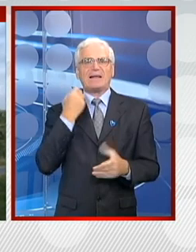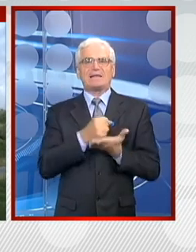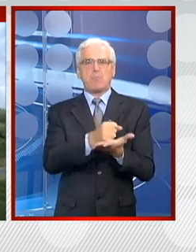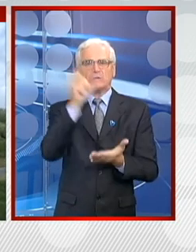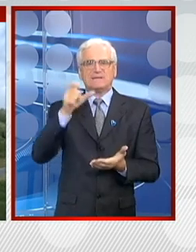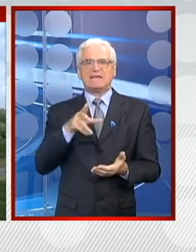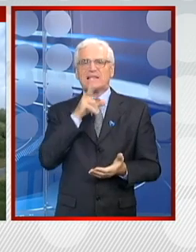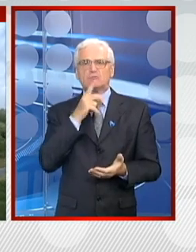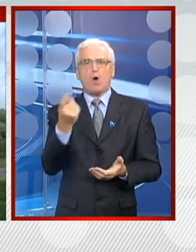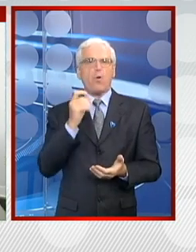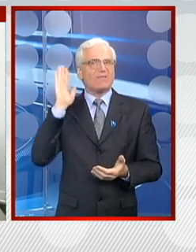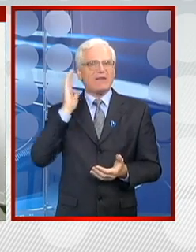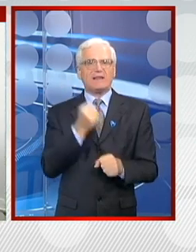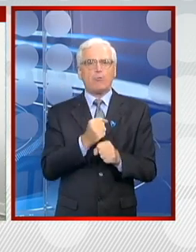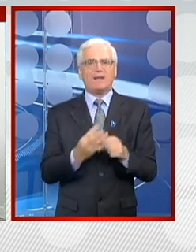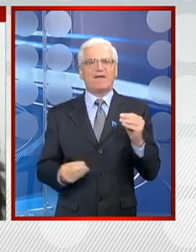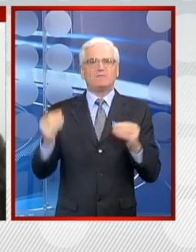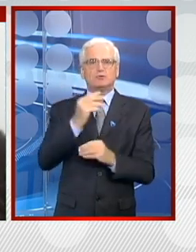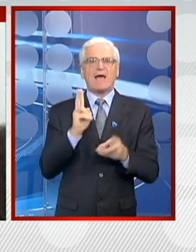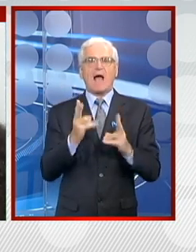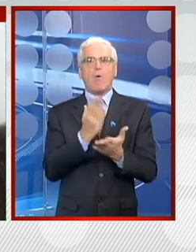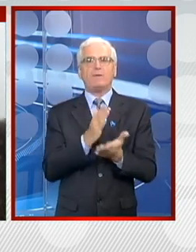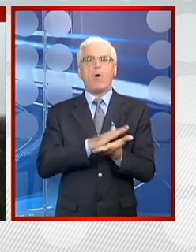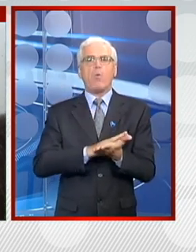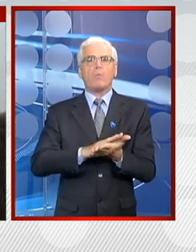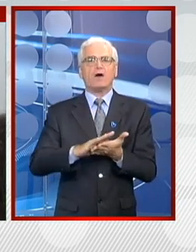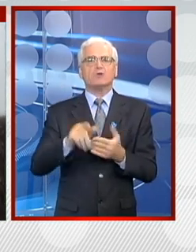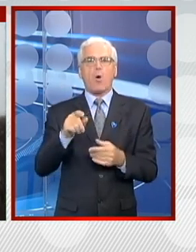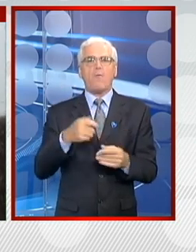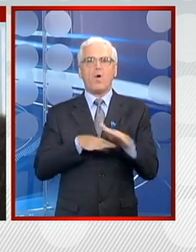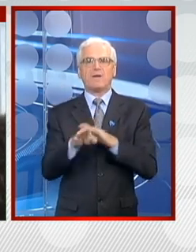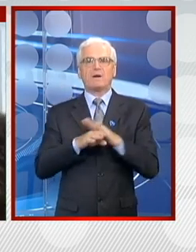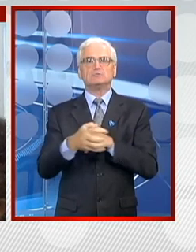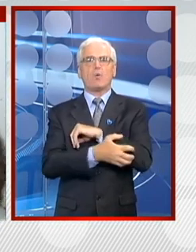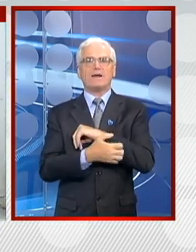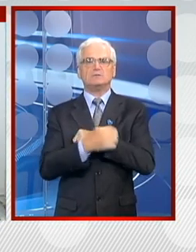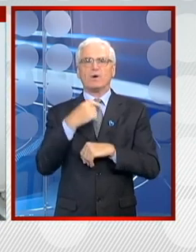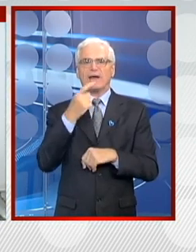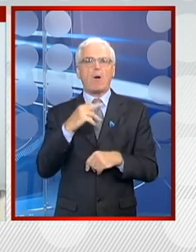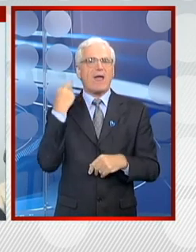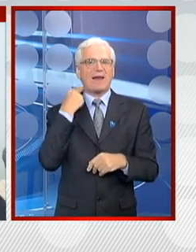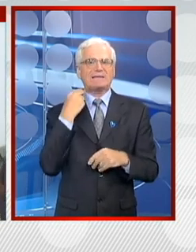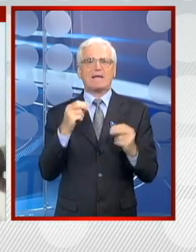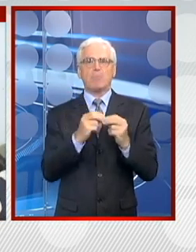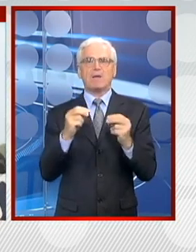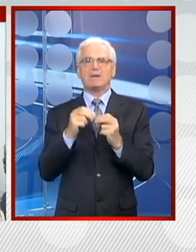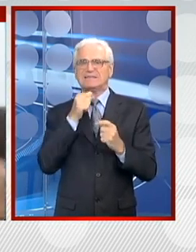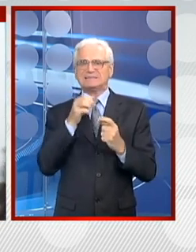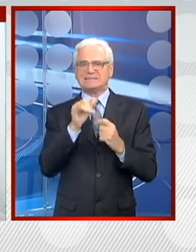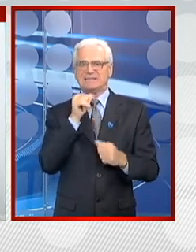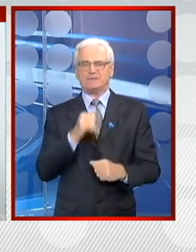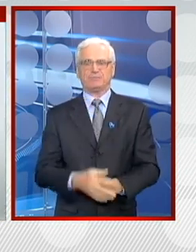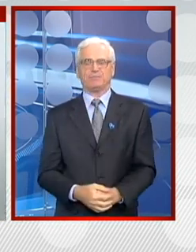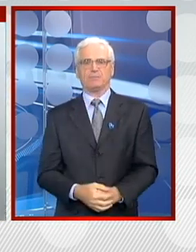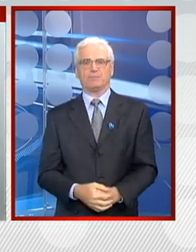poslanici tražat vlade da učini više kako bi ublažila ovu migransku krizu, preneo je britanski BBC.